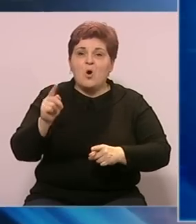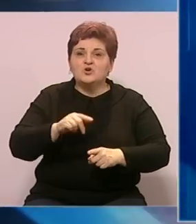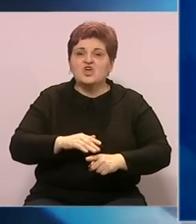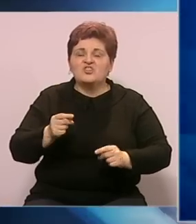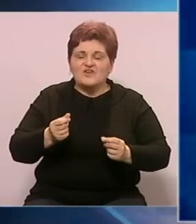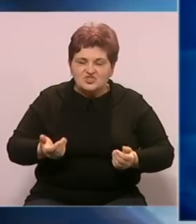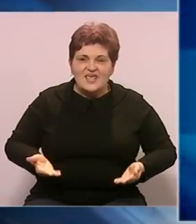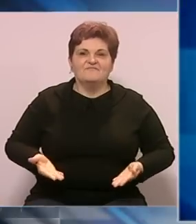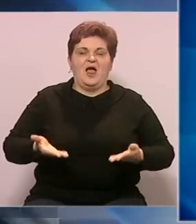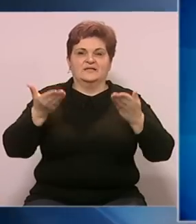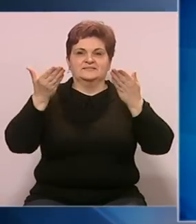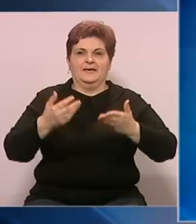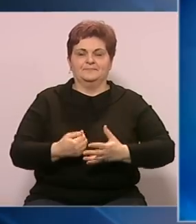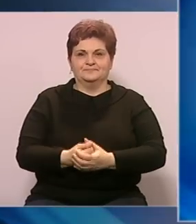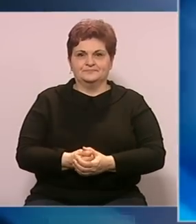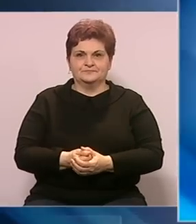veće inflacije.